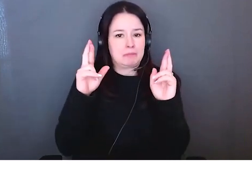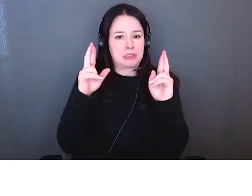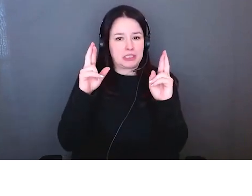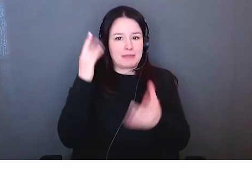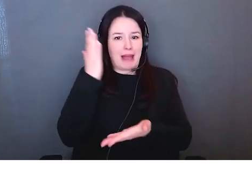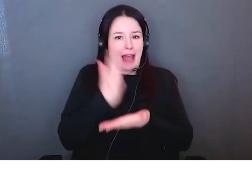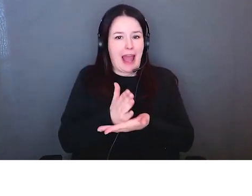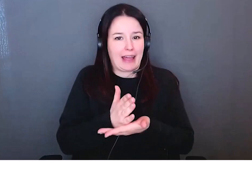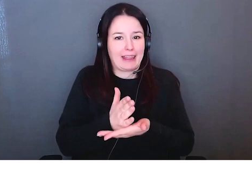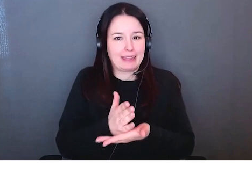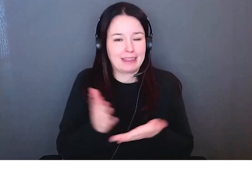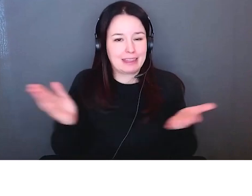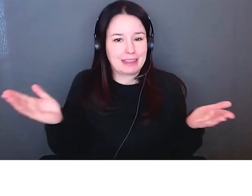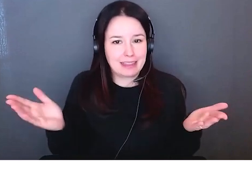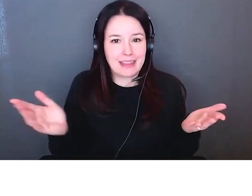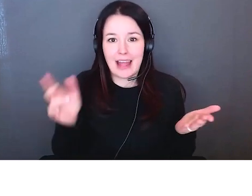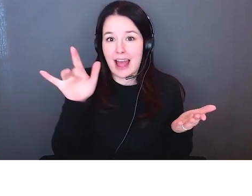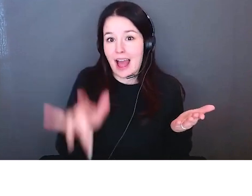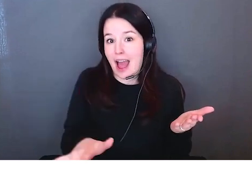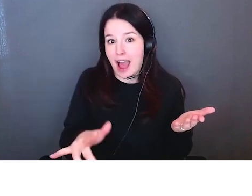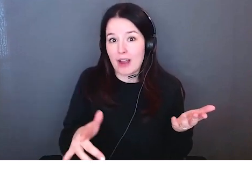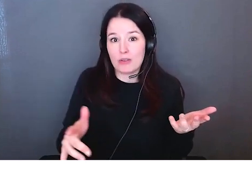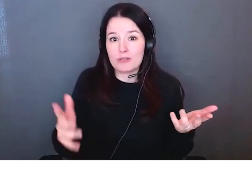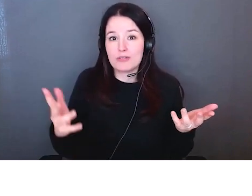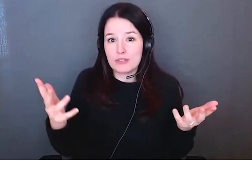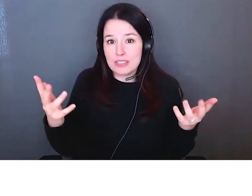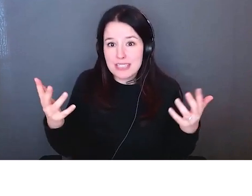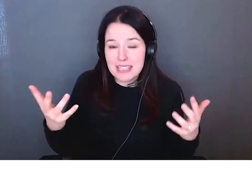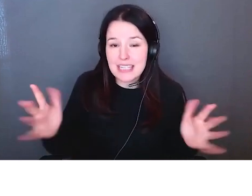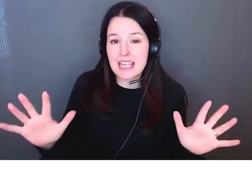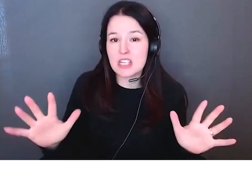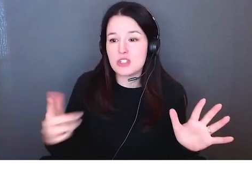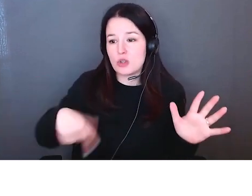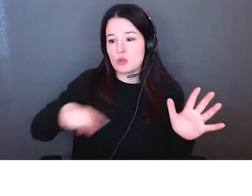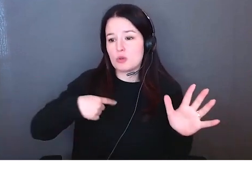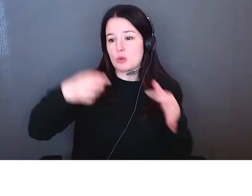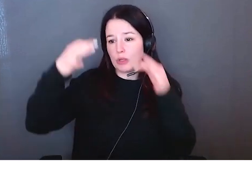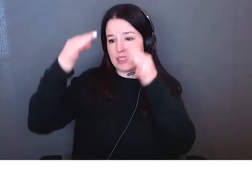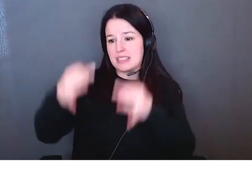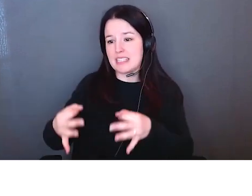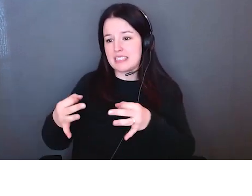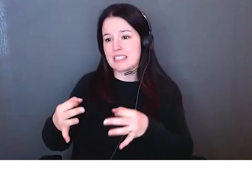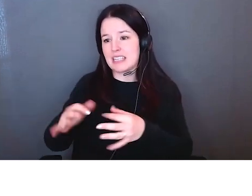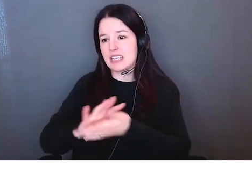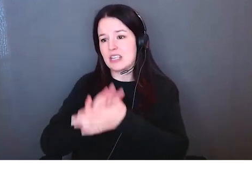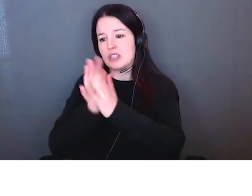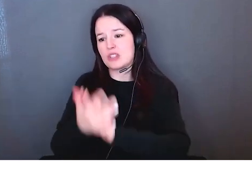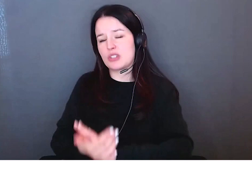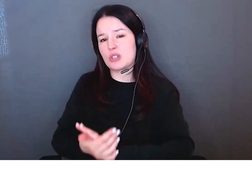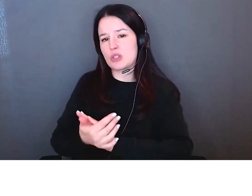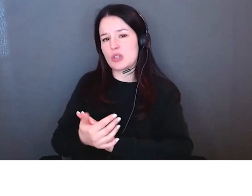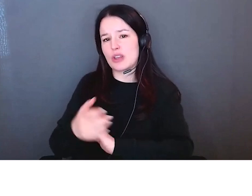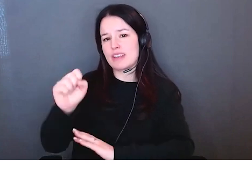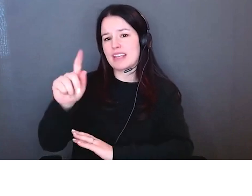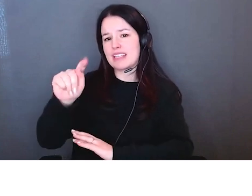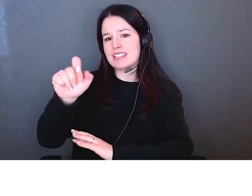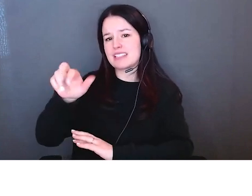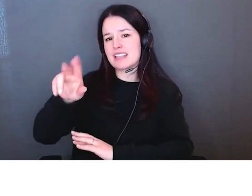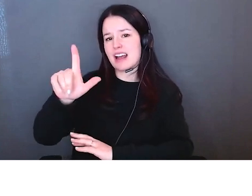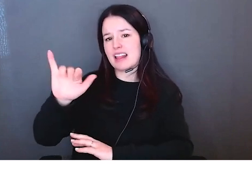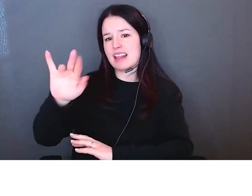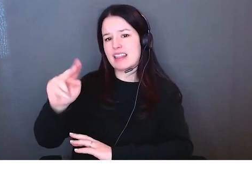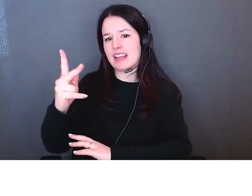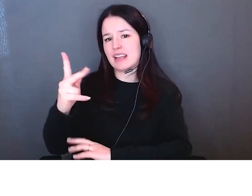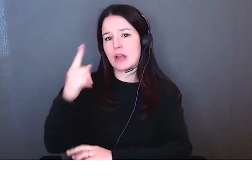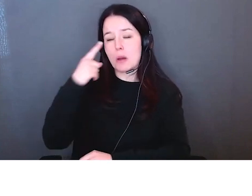on a beaucoup de compassion pour nous pour toutes mais aussi déterminer qu'est-ce qui peut être compté comme action qu'est-ce que cela veut